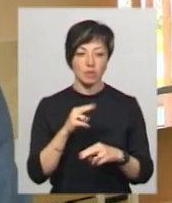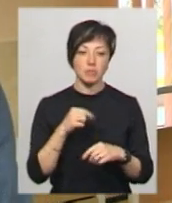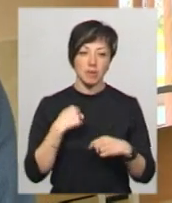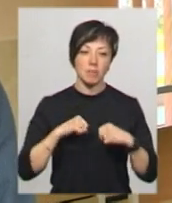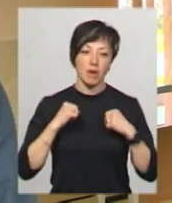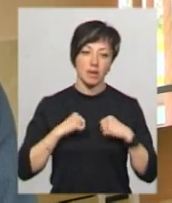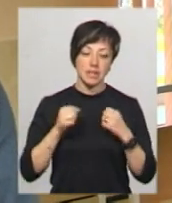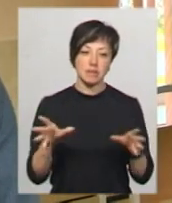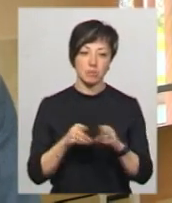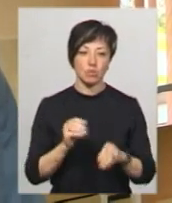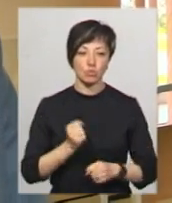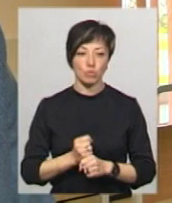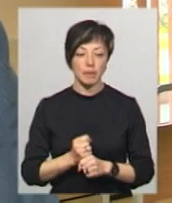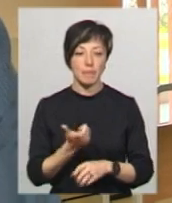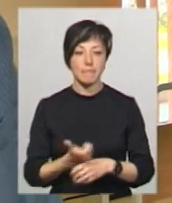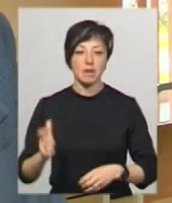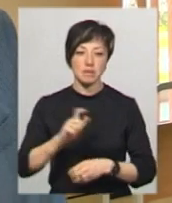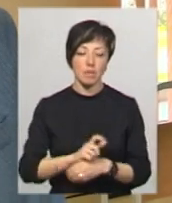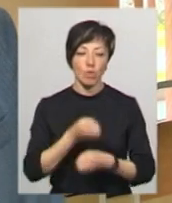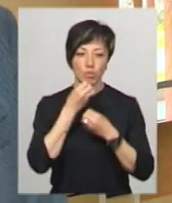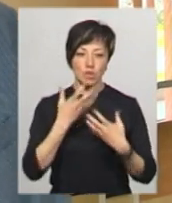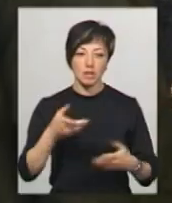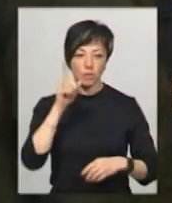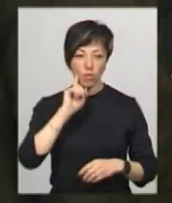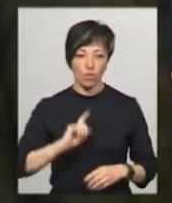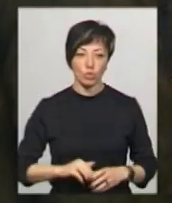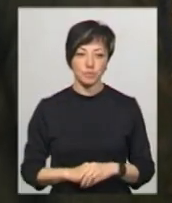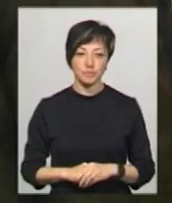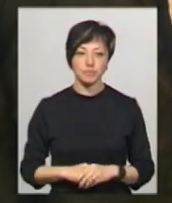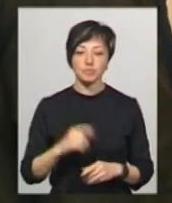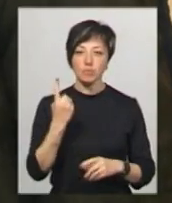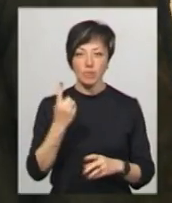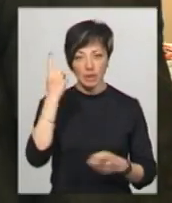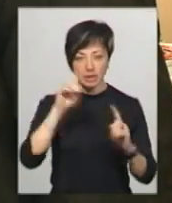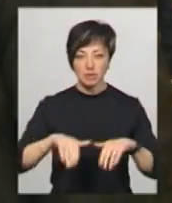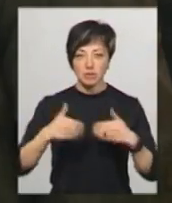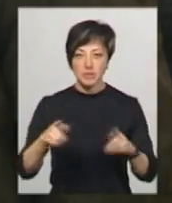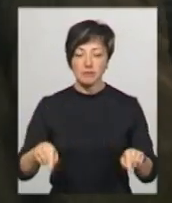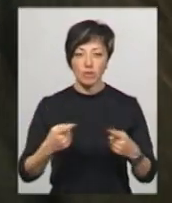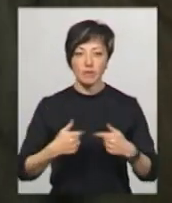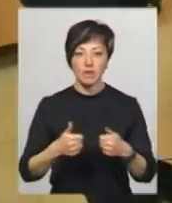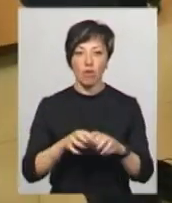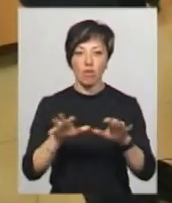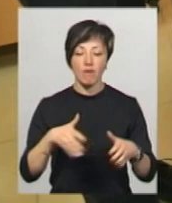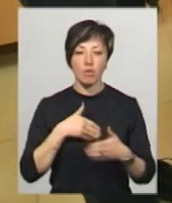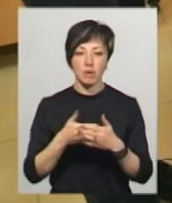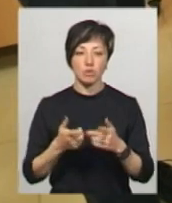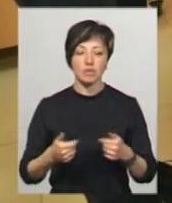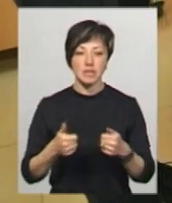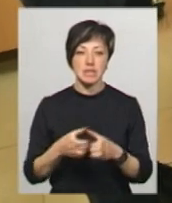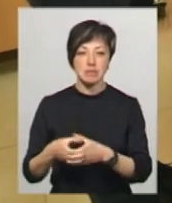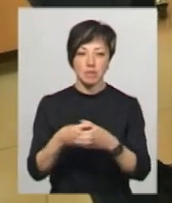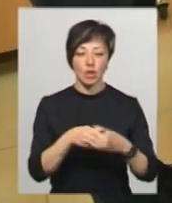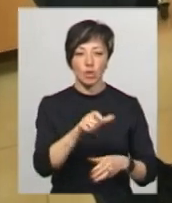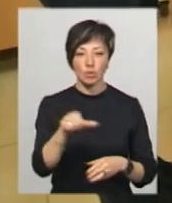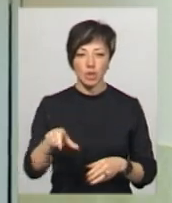намагалися спільно зробити максимально позитивно і комфортно. Одним з ініціаторів створення відділення був голова громадської організації «Спілка